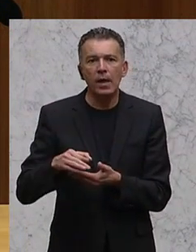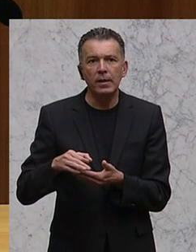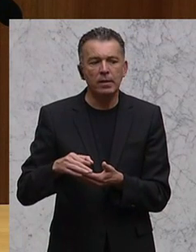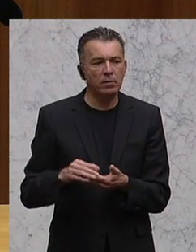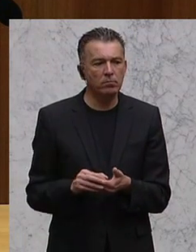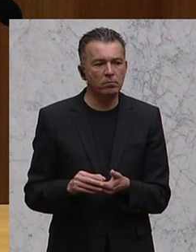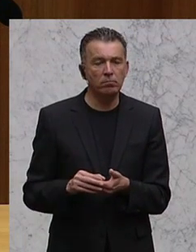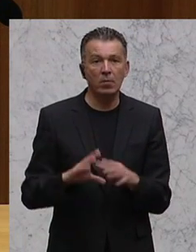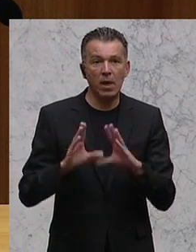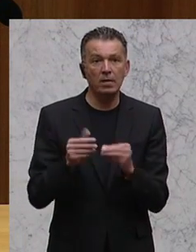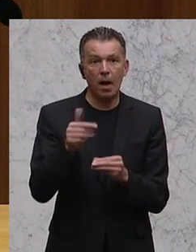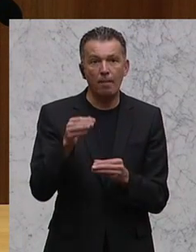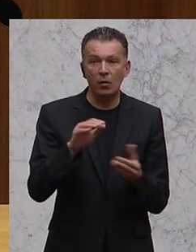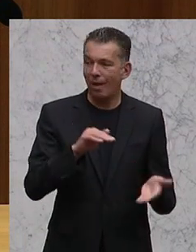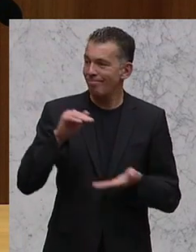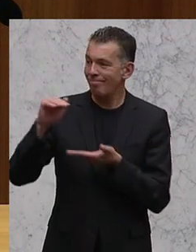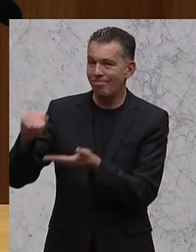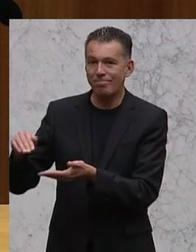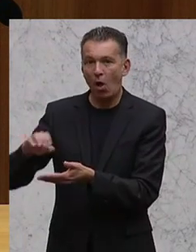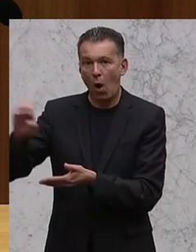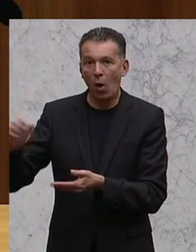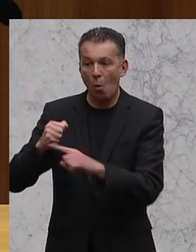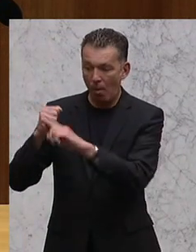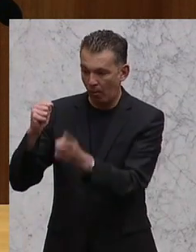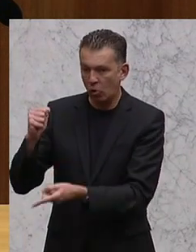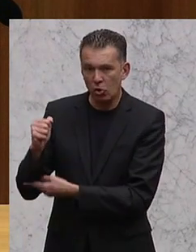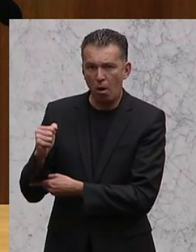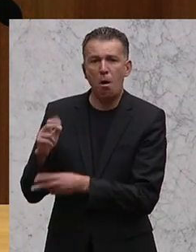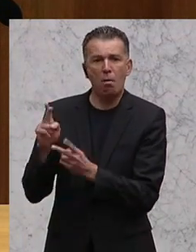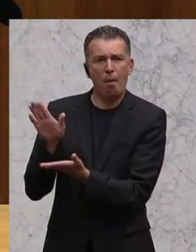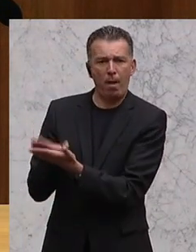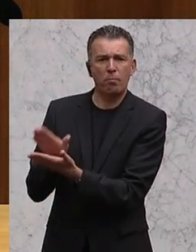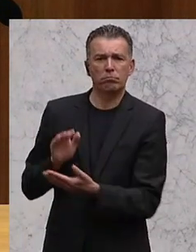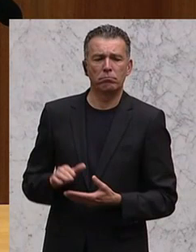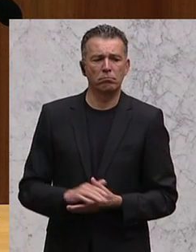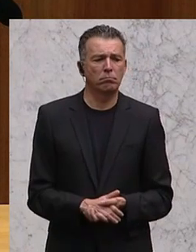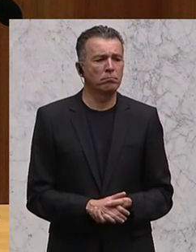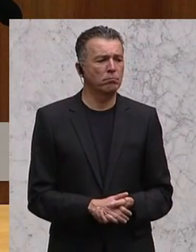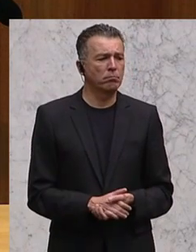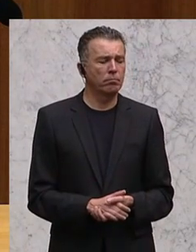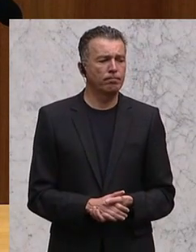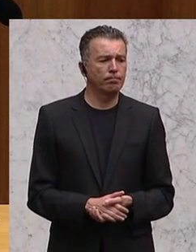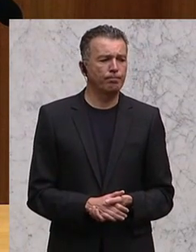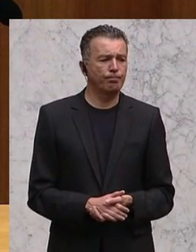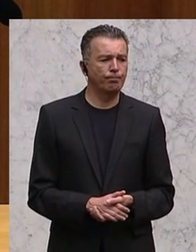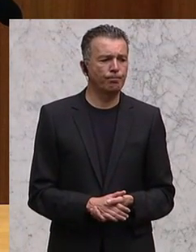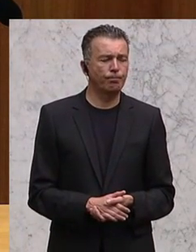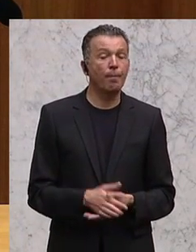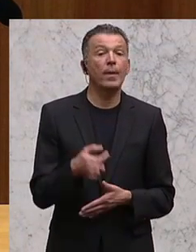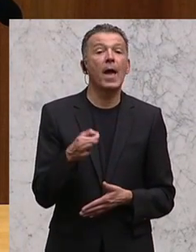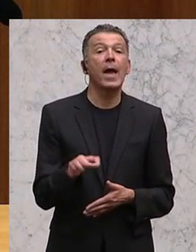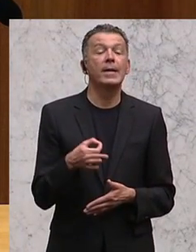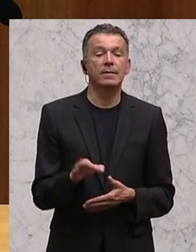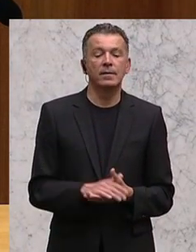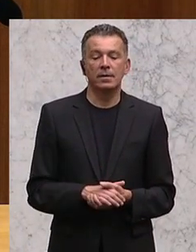Europabudget hineinbezahlen. Glaube ich, kann es bewendet bleiben, denn das Einzige,